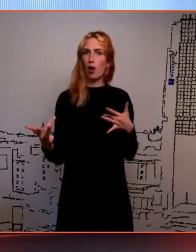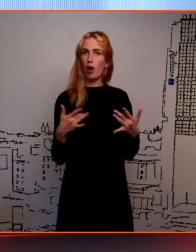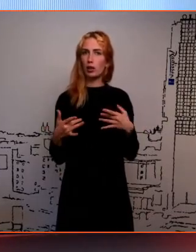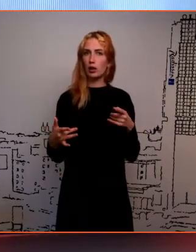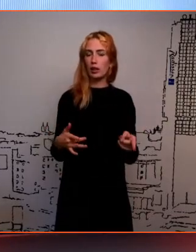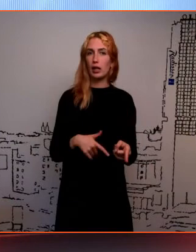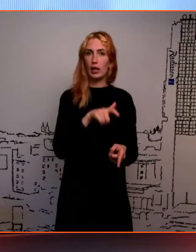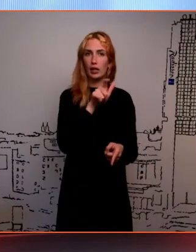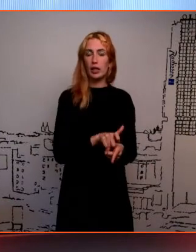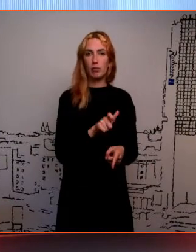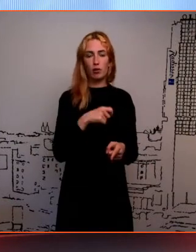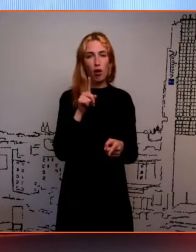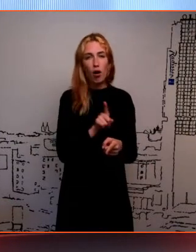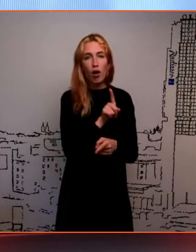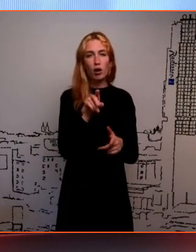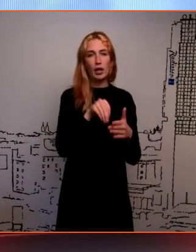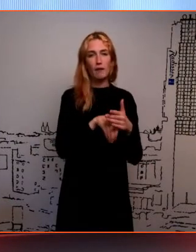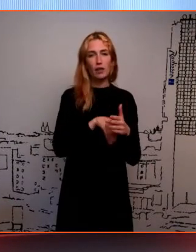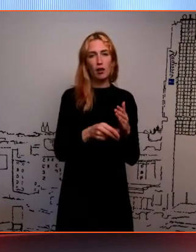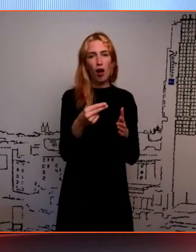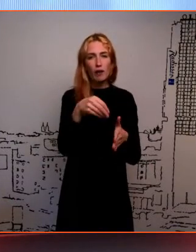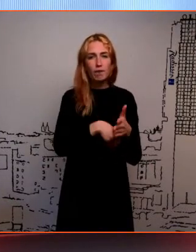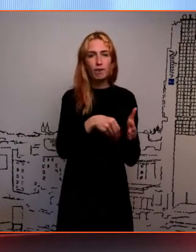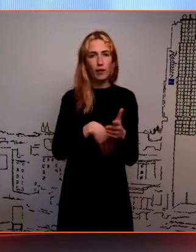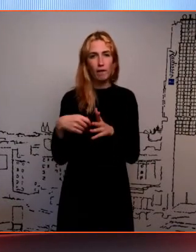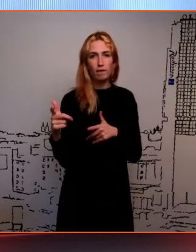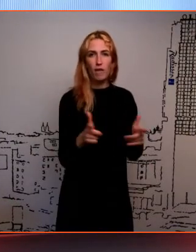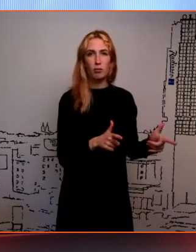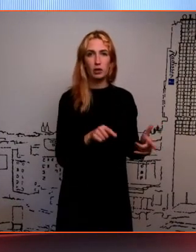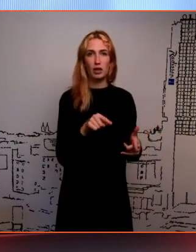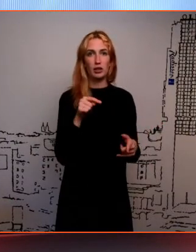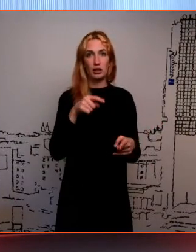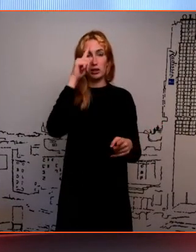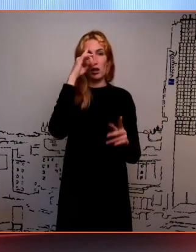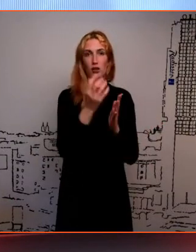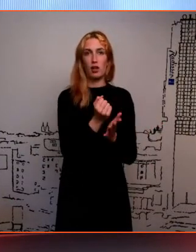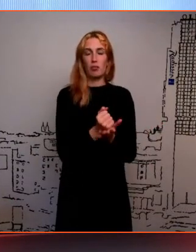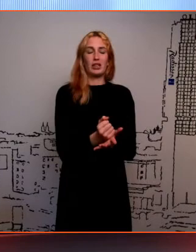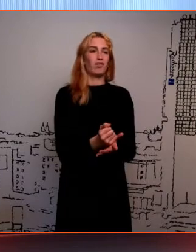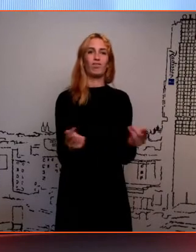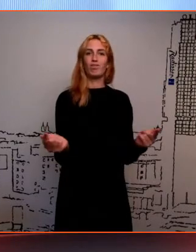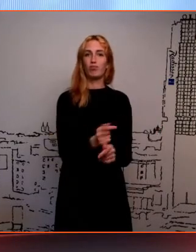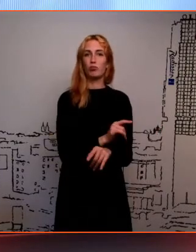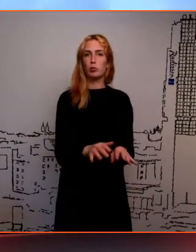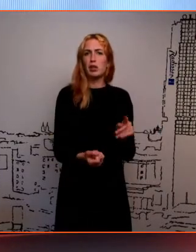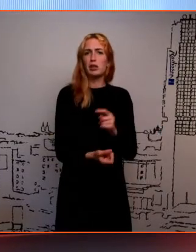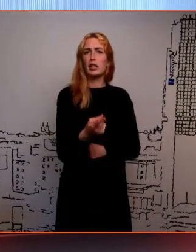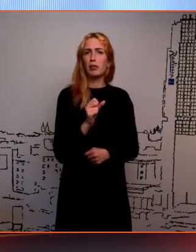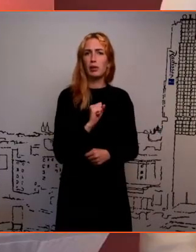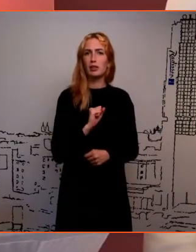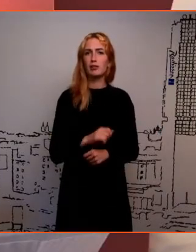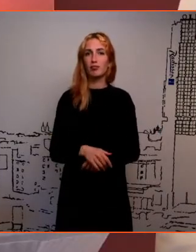inimene on investeerinud aega ja raha teine korda siis ta leieb, et see ei ole päris talle, et millest see tuleb? Paras